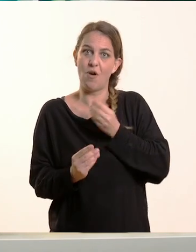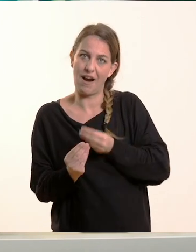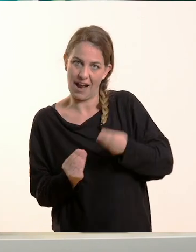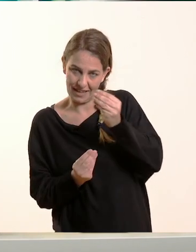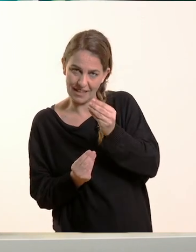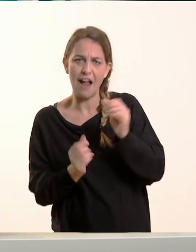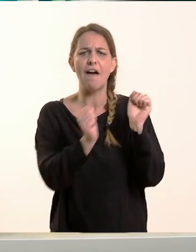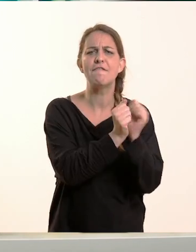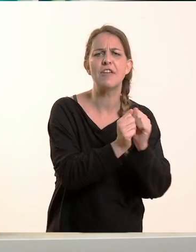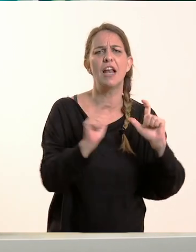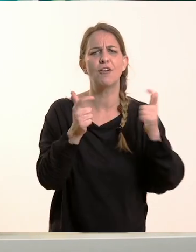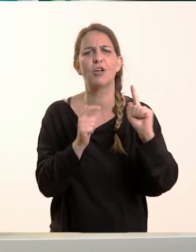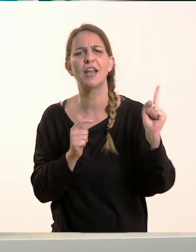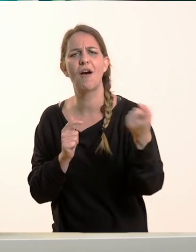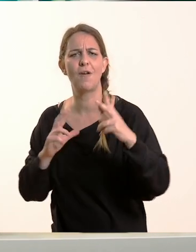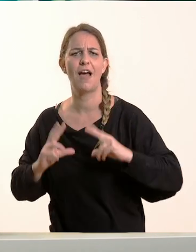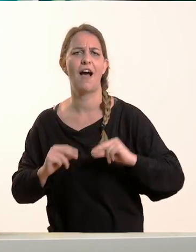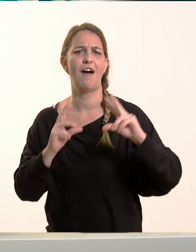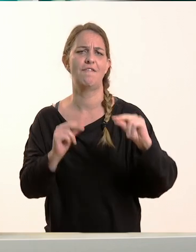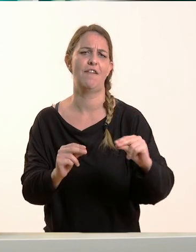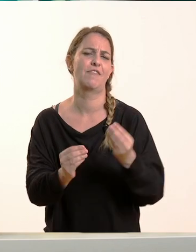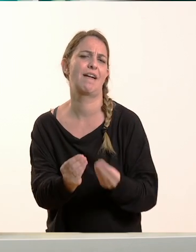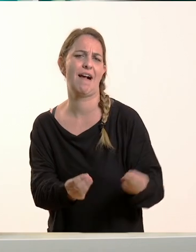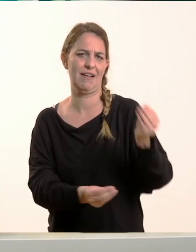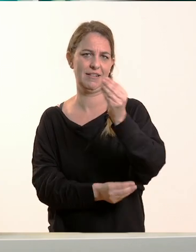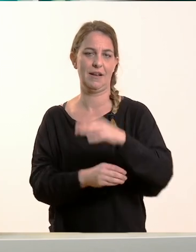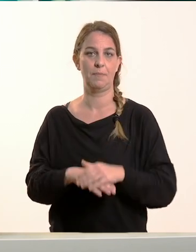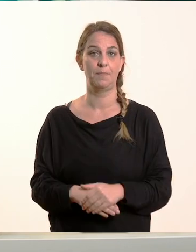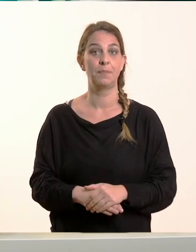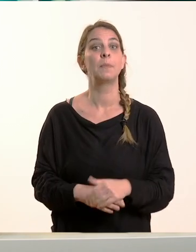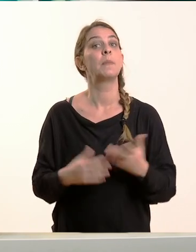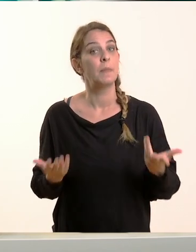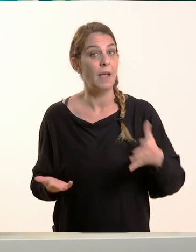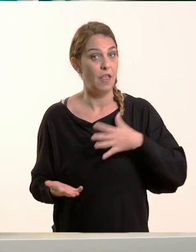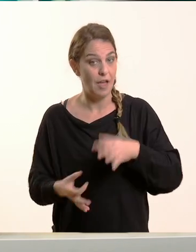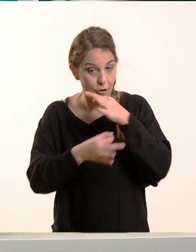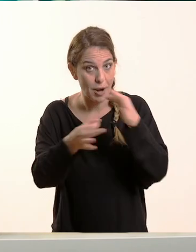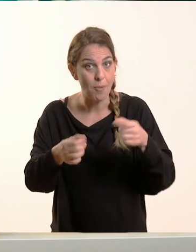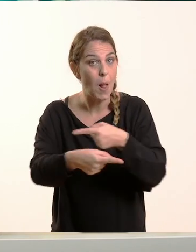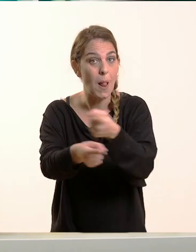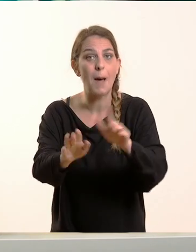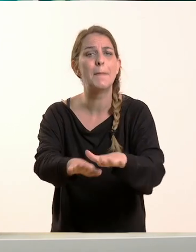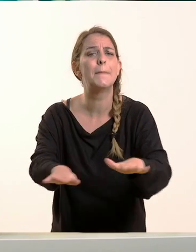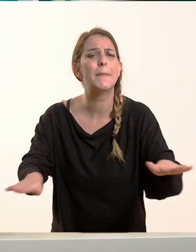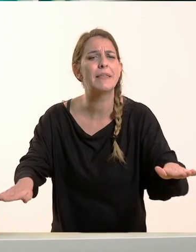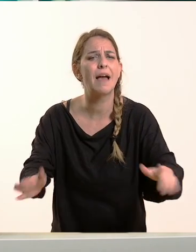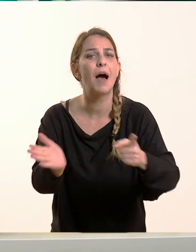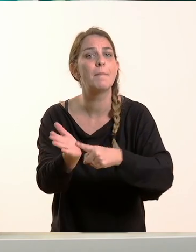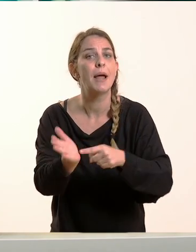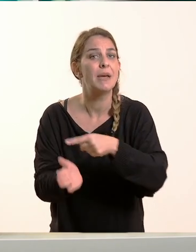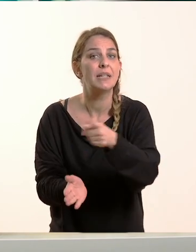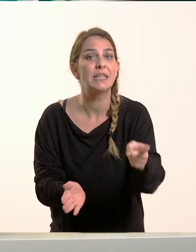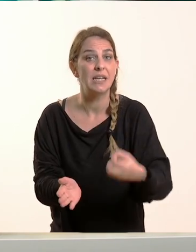Επίσης θέλω να σας πω και κάτι άλλο, παιδάκια. Πρέπει τώρα που είσαστε μικρούλια ακόμα να μάθετε, να εκφράζετε τα